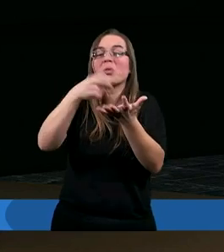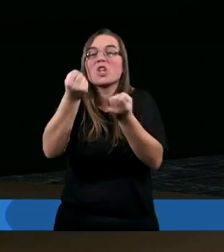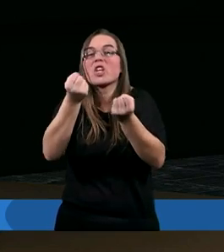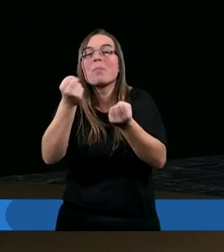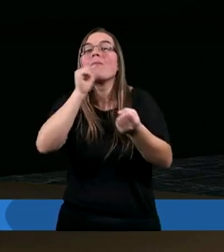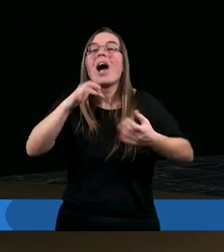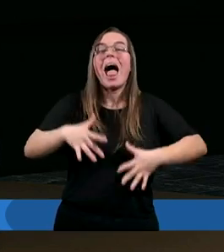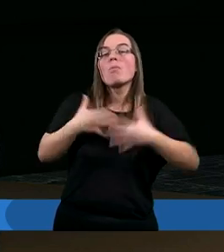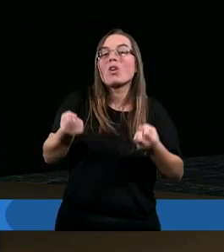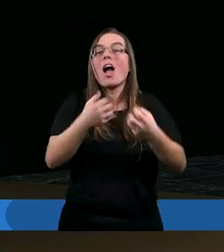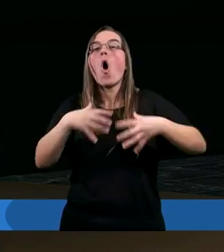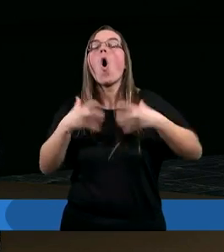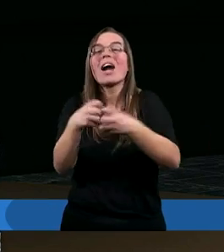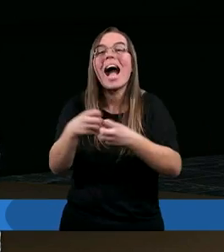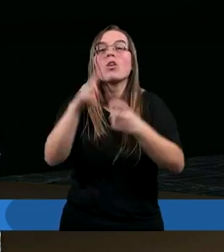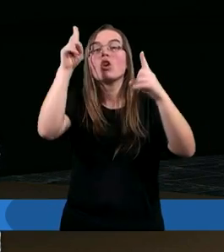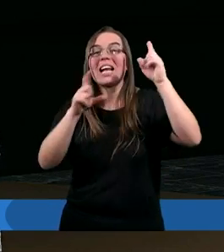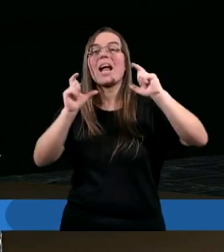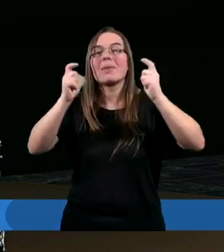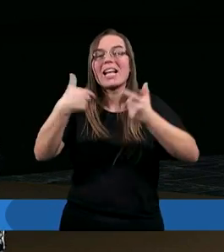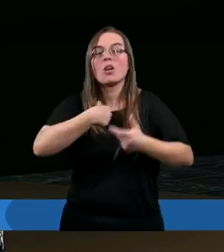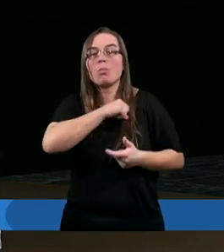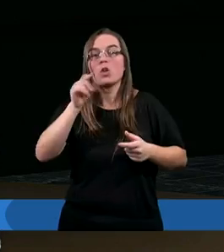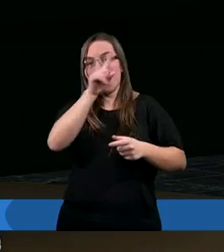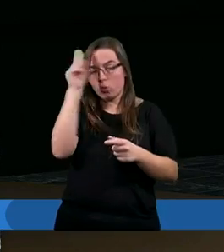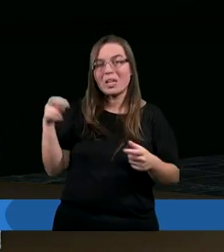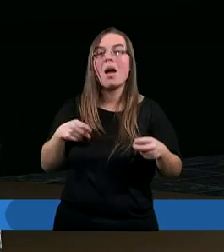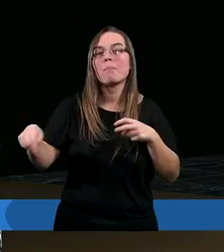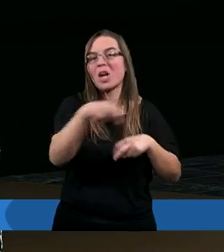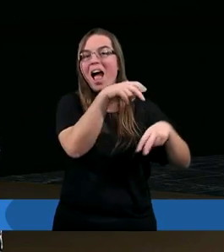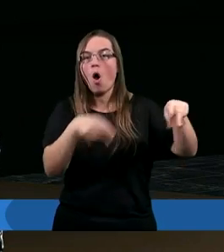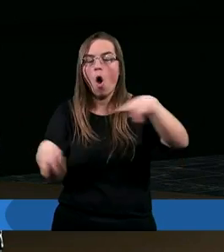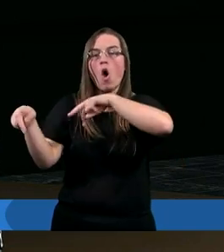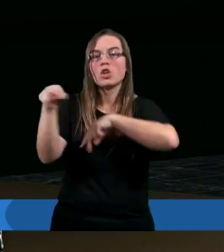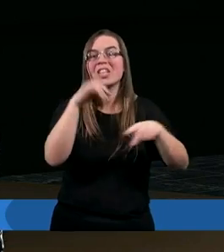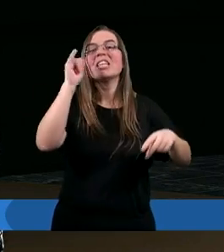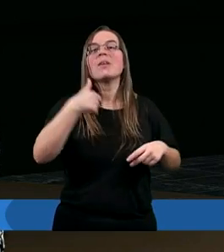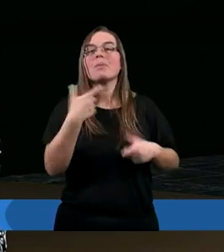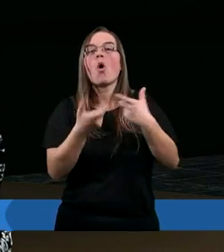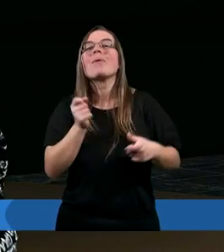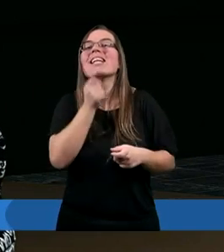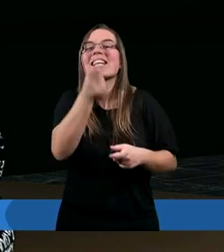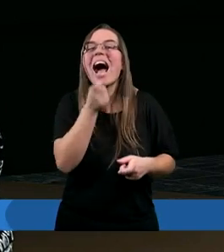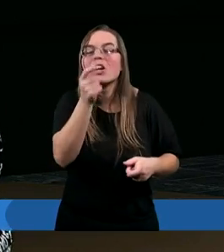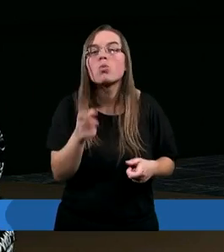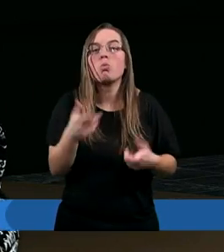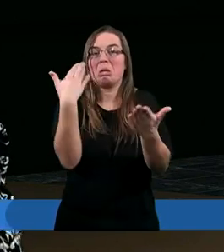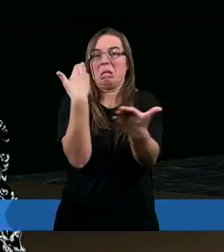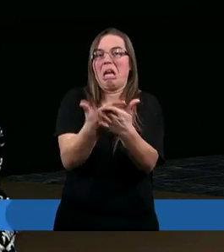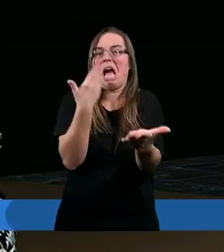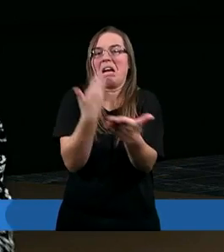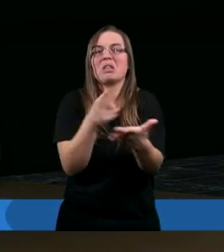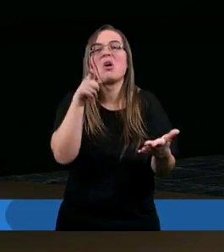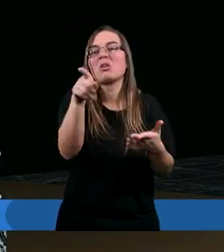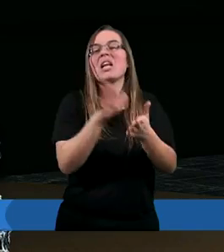ogarnąć emocje, a zdarzało mi się, że ludzie przychodzili i robili mi zarzuty typu, no czemu